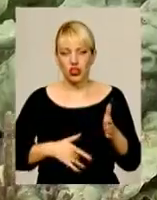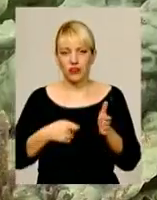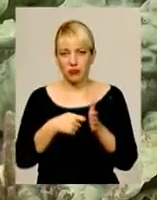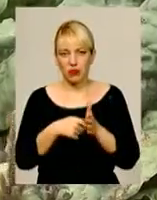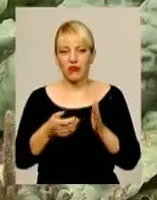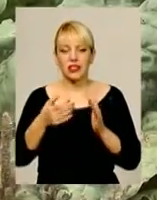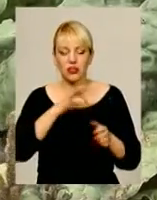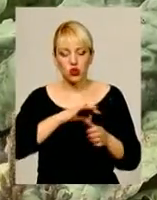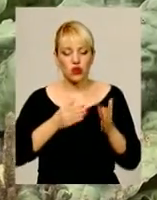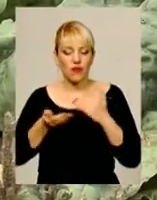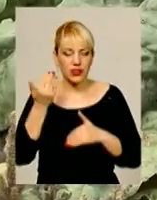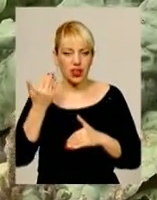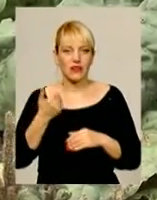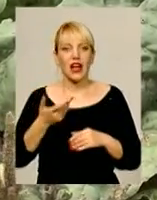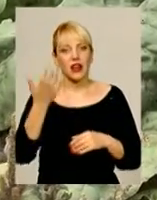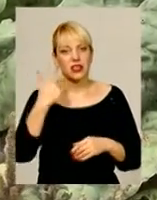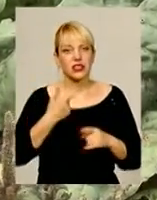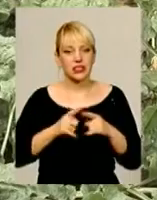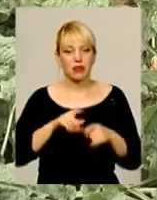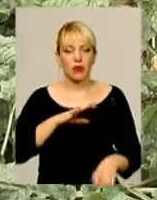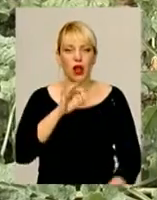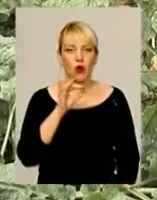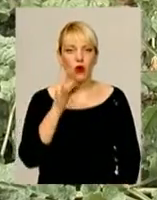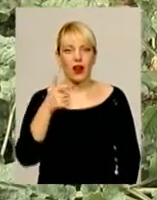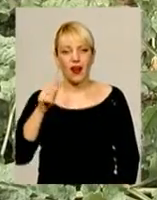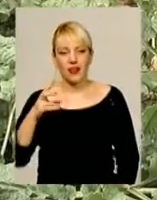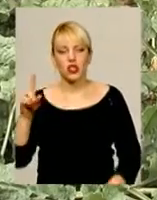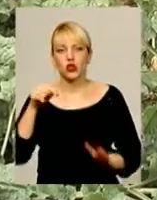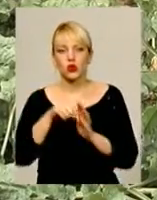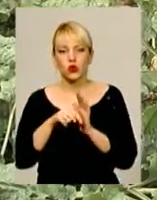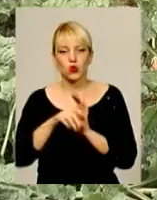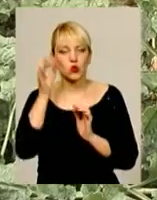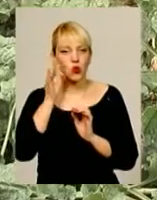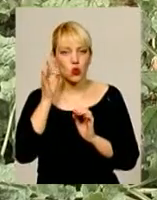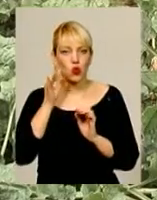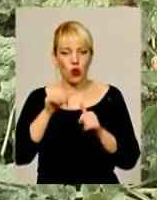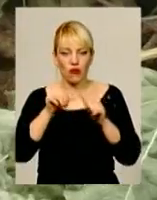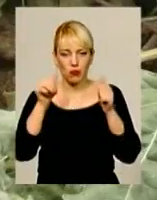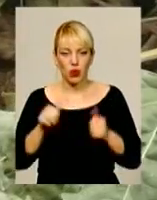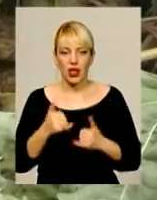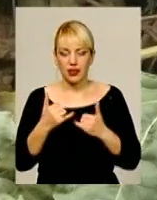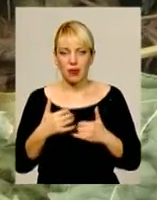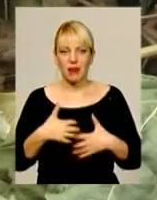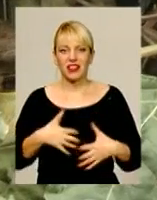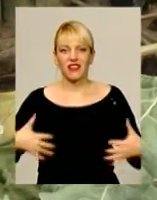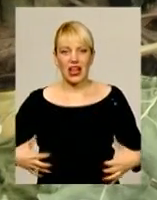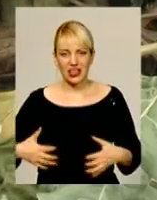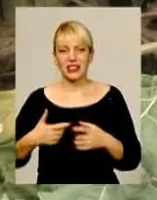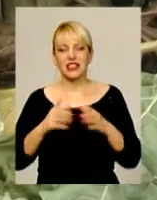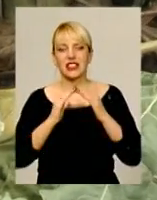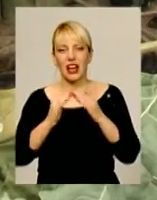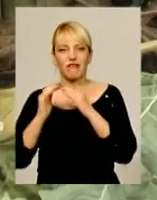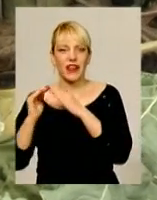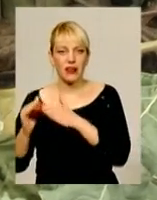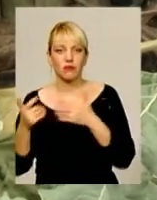але в більшості тоді вносили органіку. Особливо, що стосується саме цукрових буряків. Тепер тваринницьких ферм поменшало в рази, а цукру менше